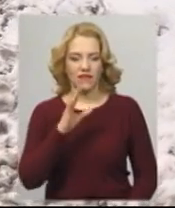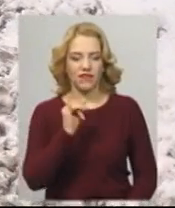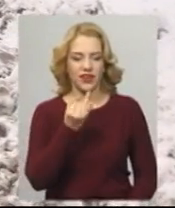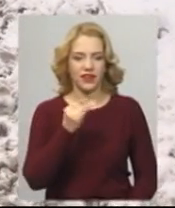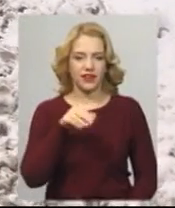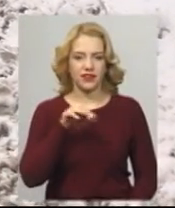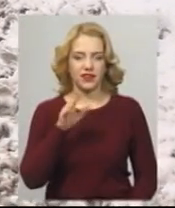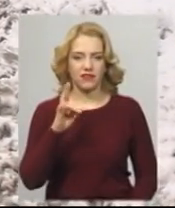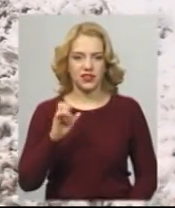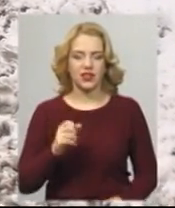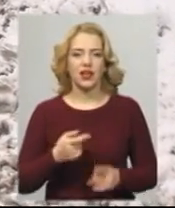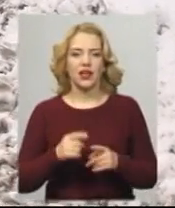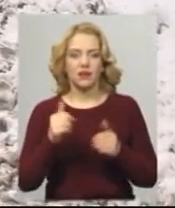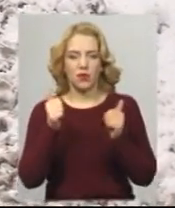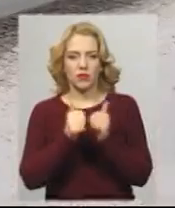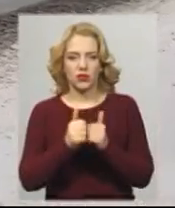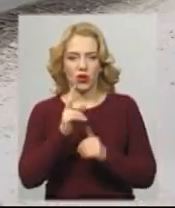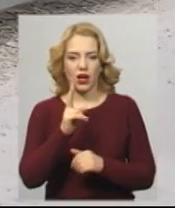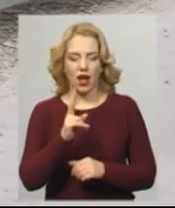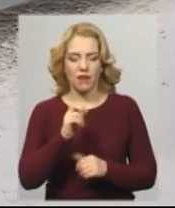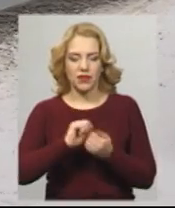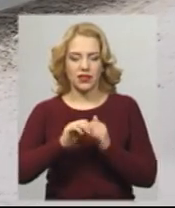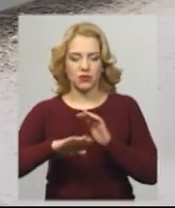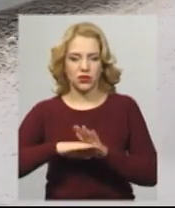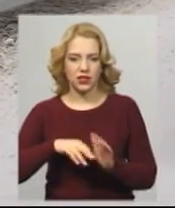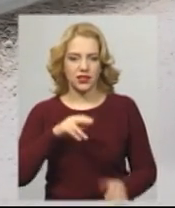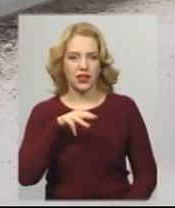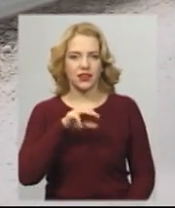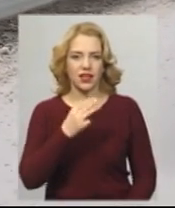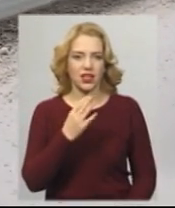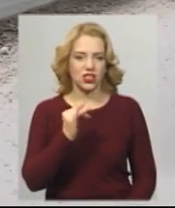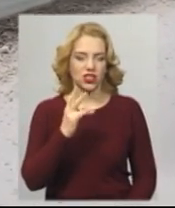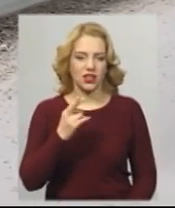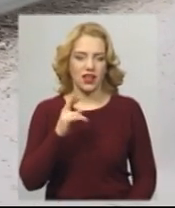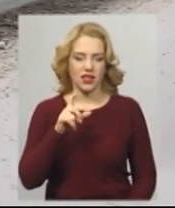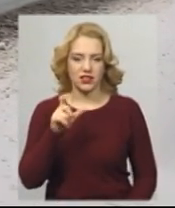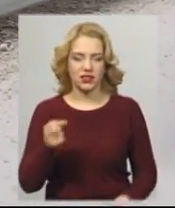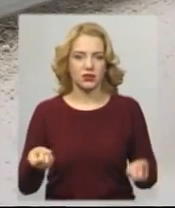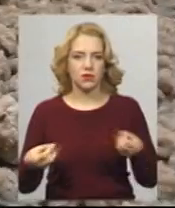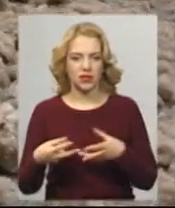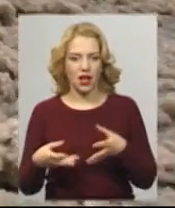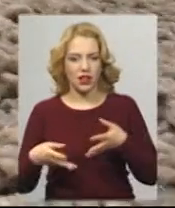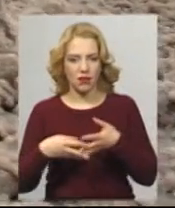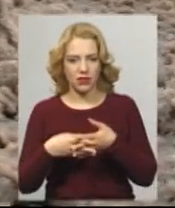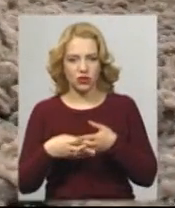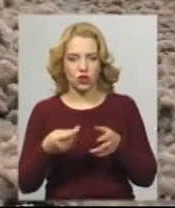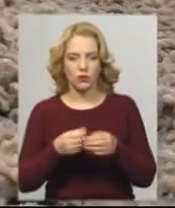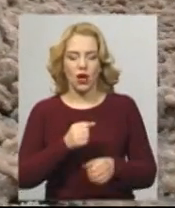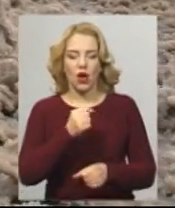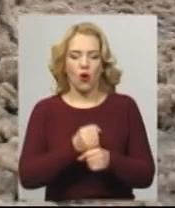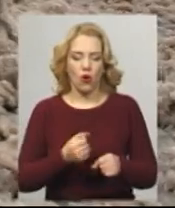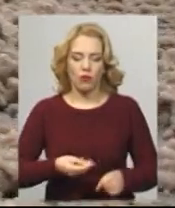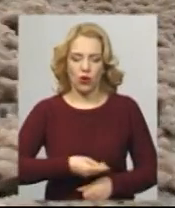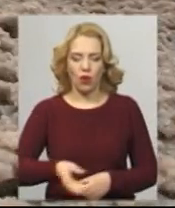язику по влизу Кам'янець-Подільського, додає Віталій Греченюк. Спеціальними протиожеледними сумішами обробляють дорожнє покриття і досі, каже